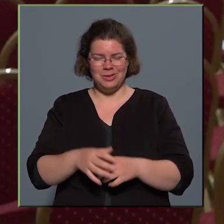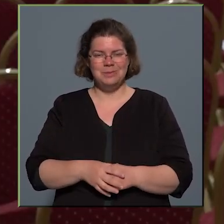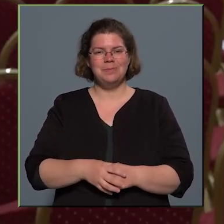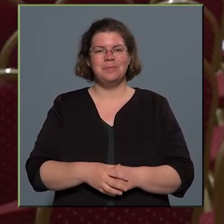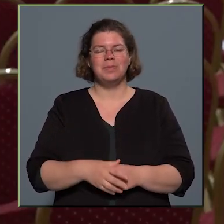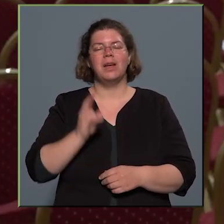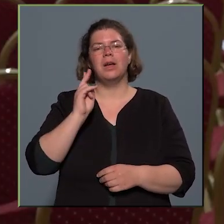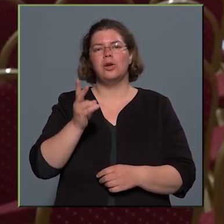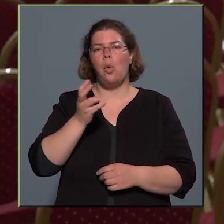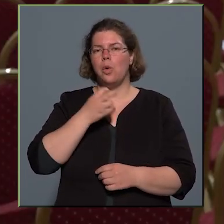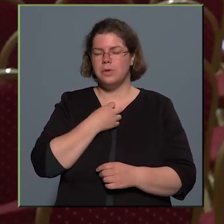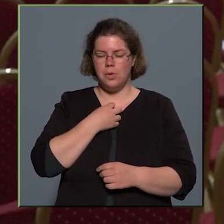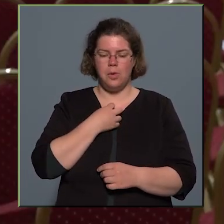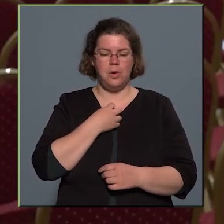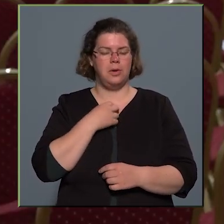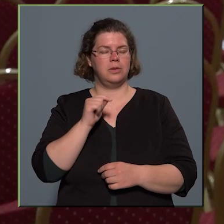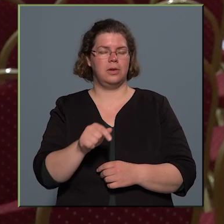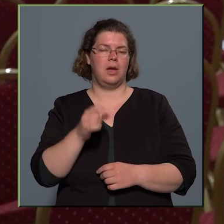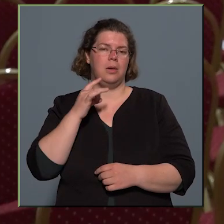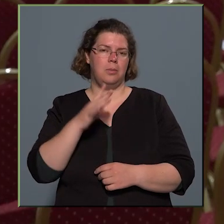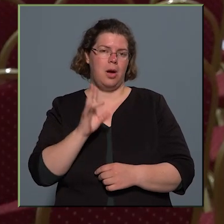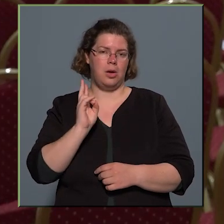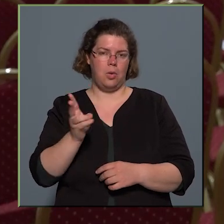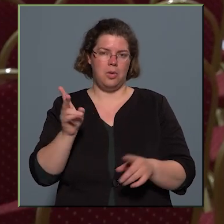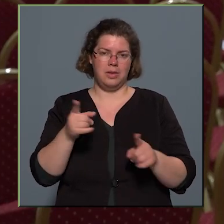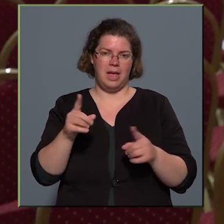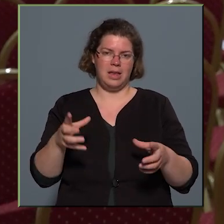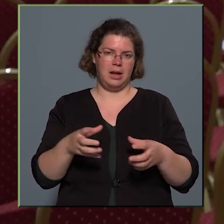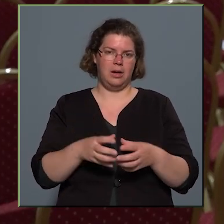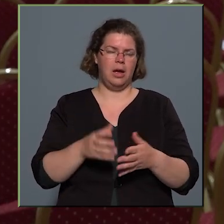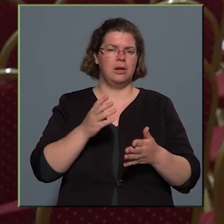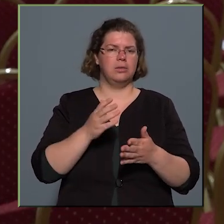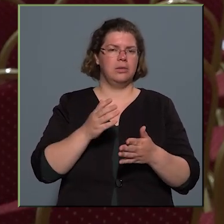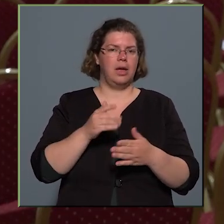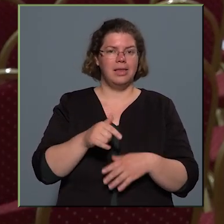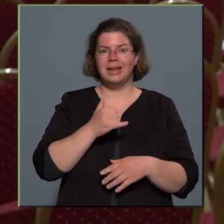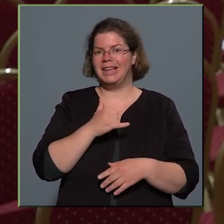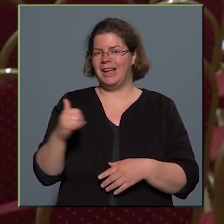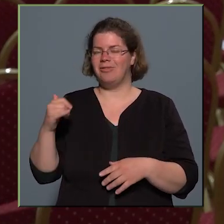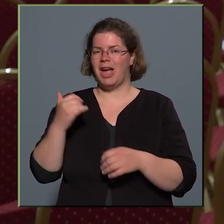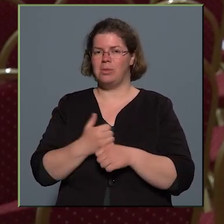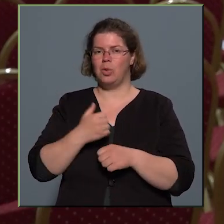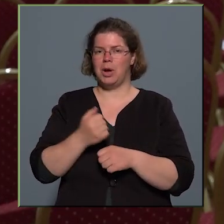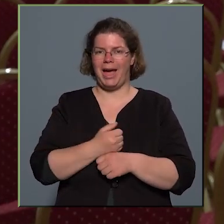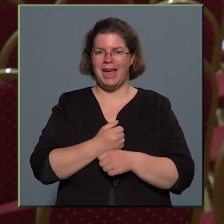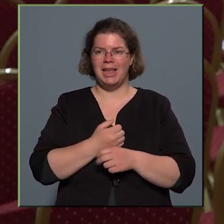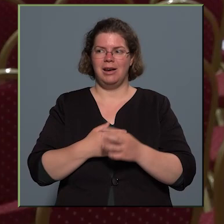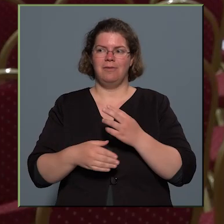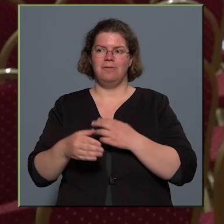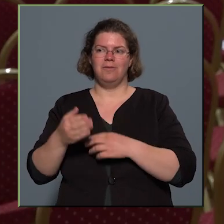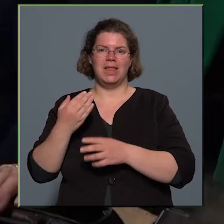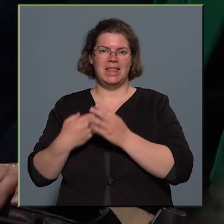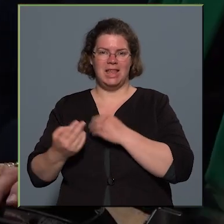barokk zenekar, ez egy évek munkájára visszatekintő